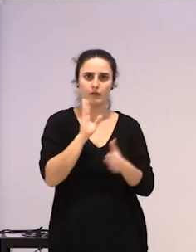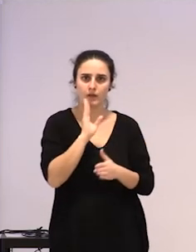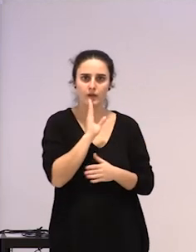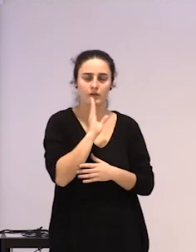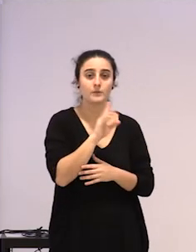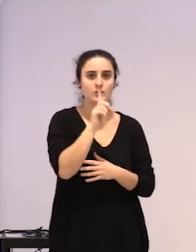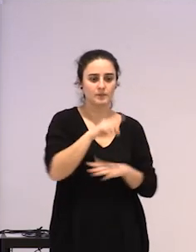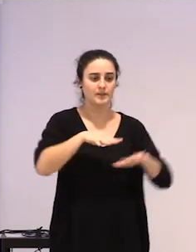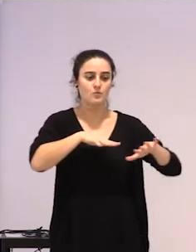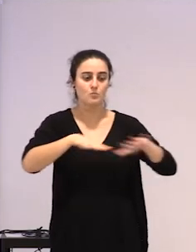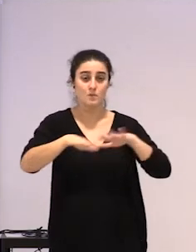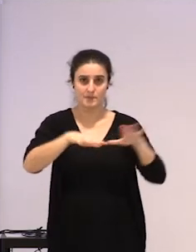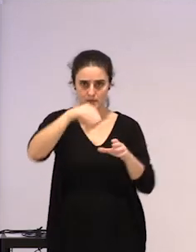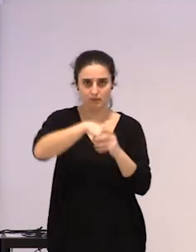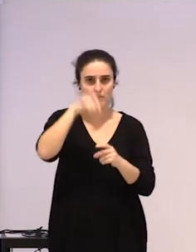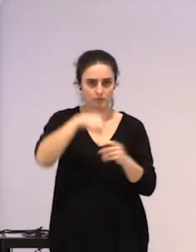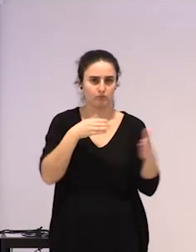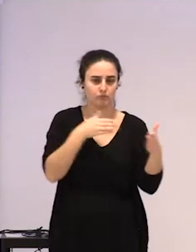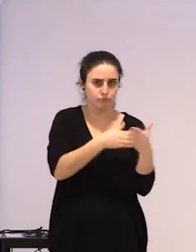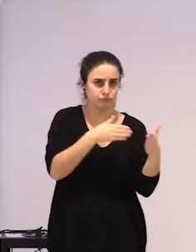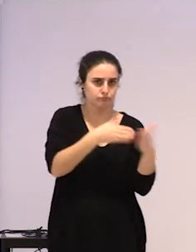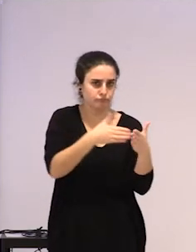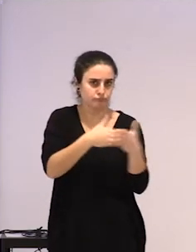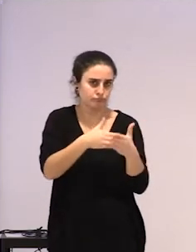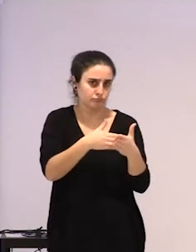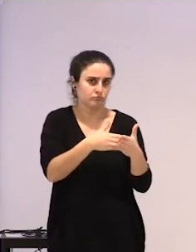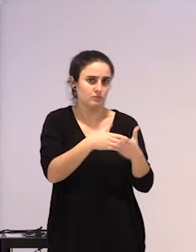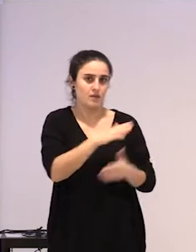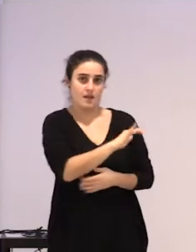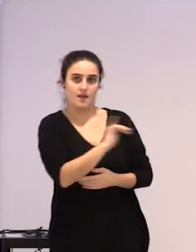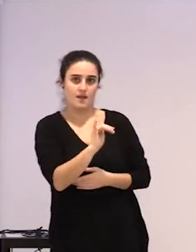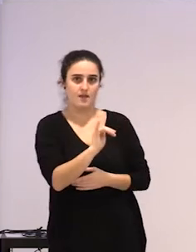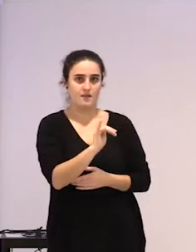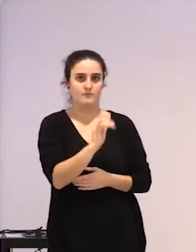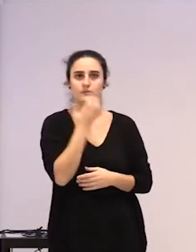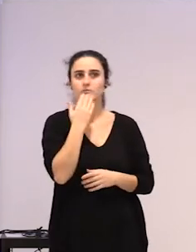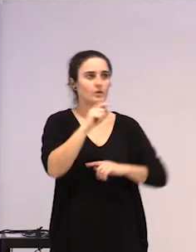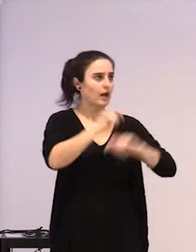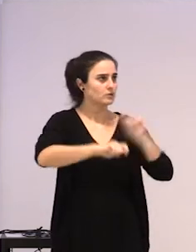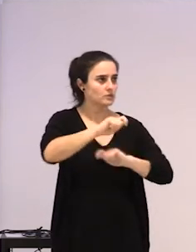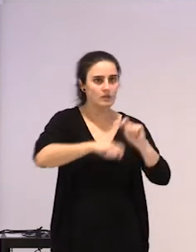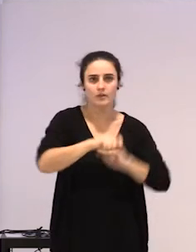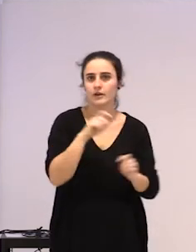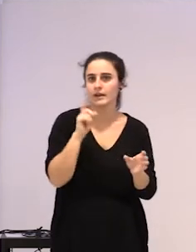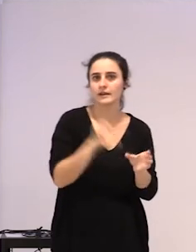mugimenduan bertan topatzen dituztena, ez, ba, beraiek parte hartzen duten elkartetan, edo,